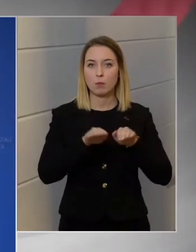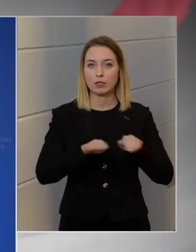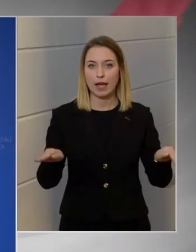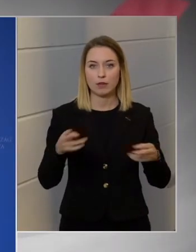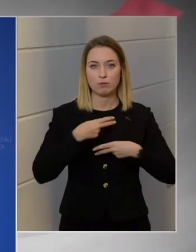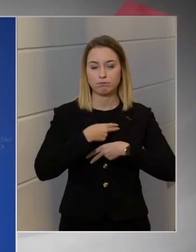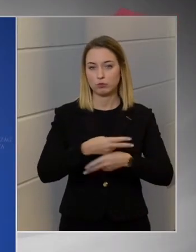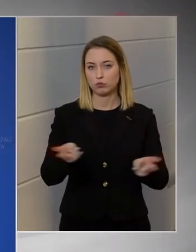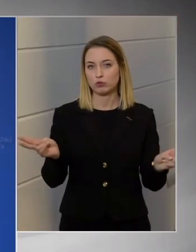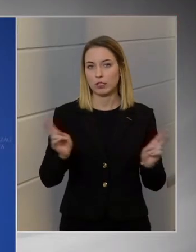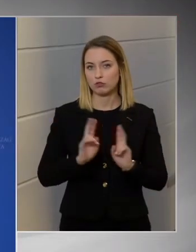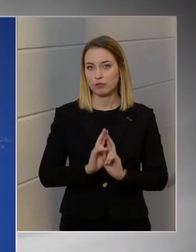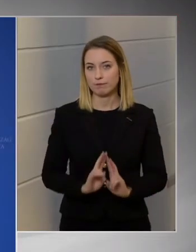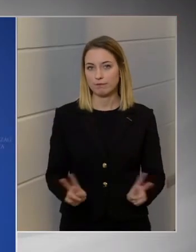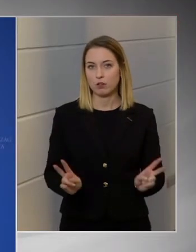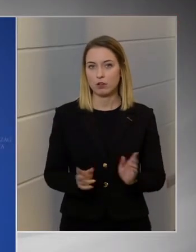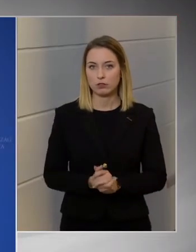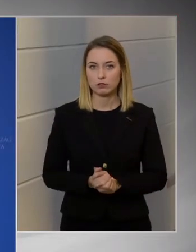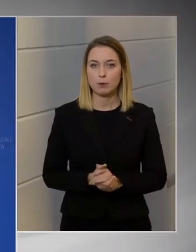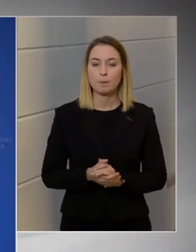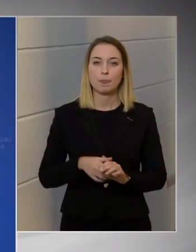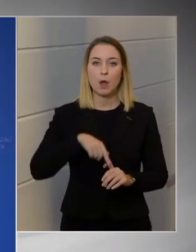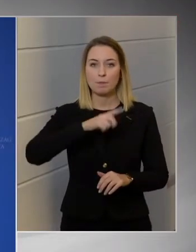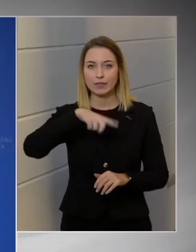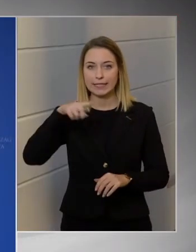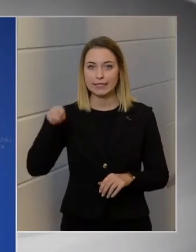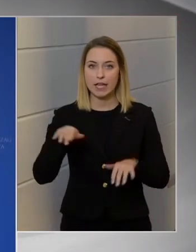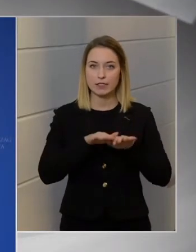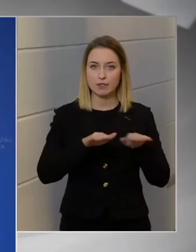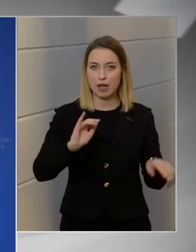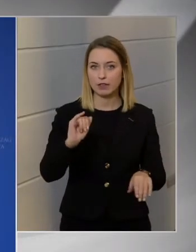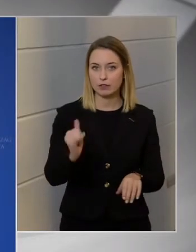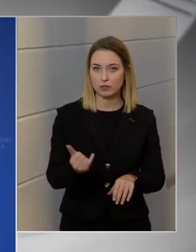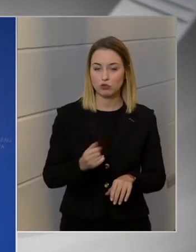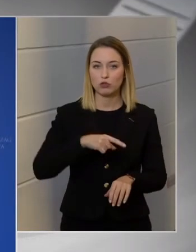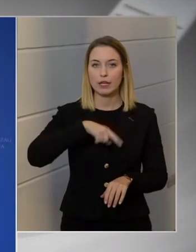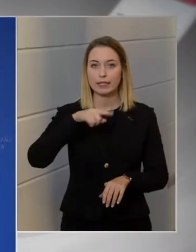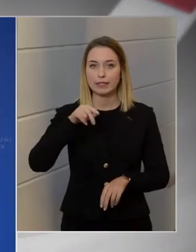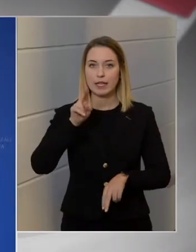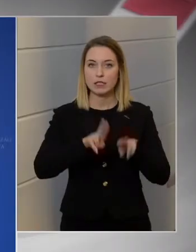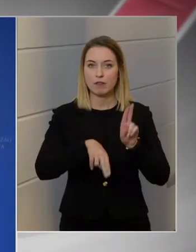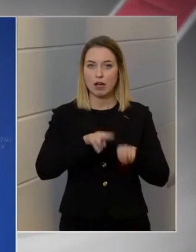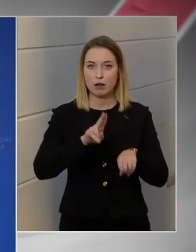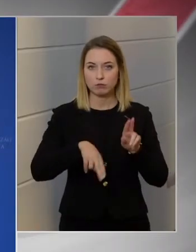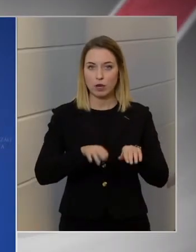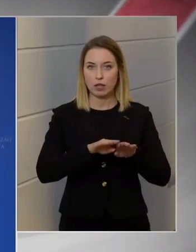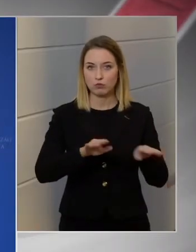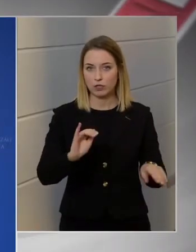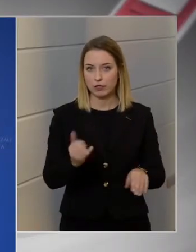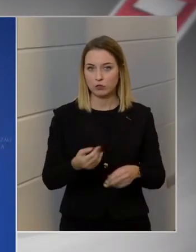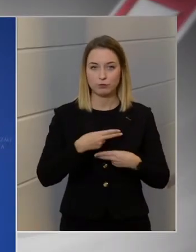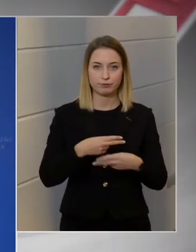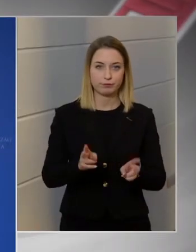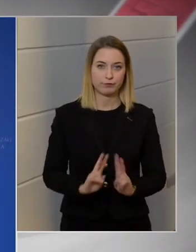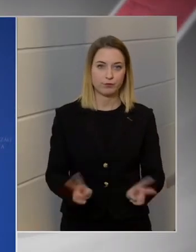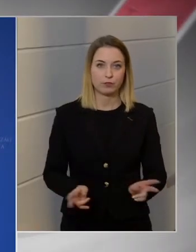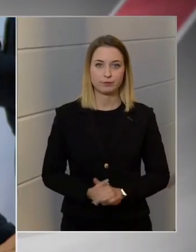bőségesen rendelkezésre állnak, mind intenzív ágyban, mind pedig a intenzív ápolás nem igénylő ágyak esetén.